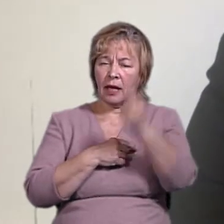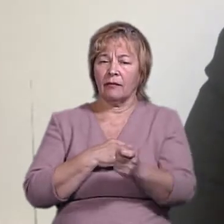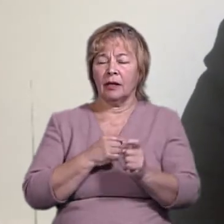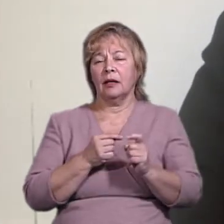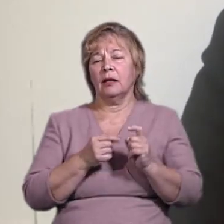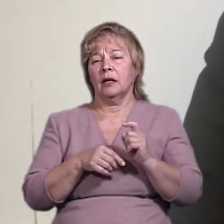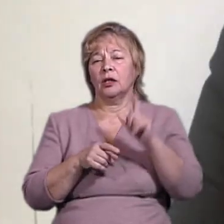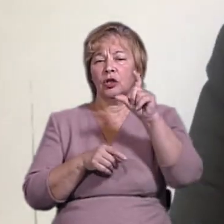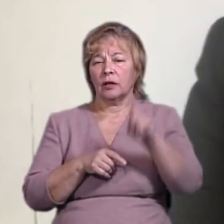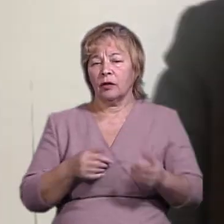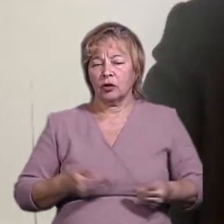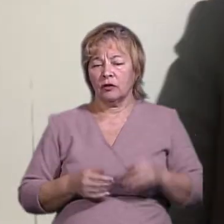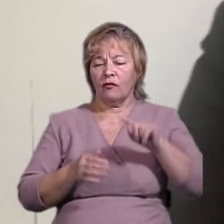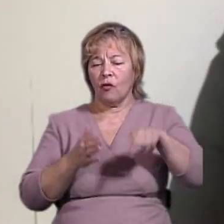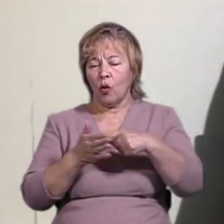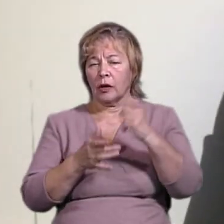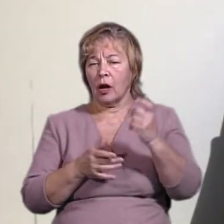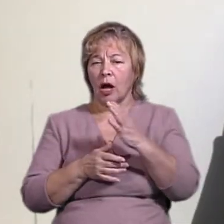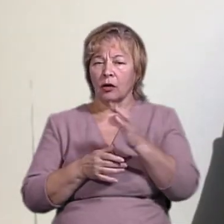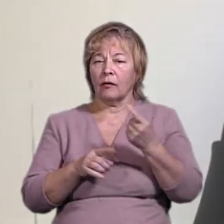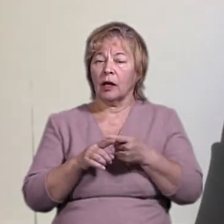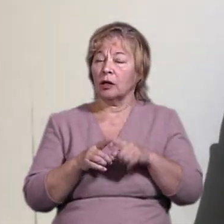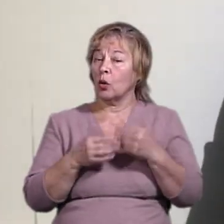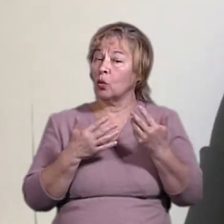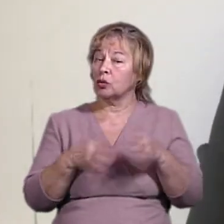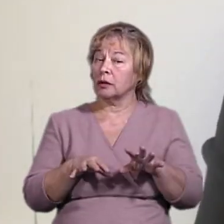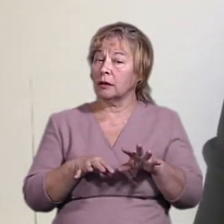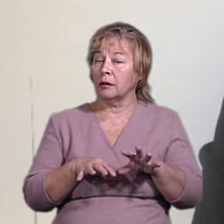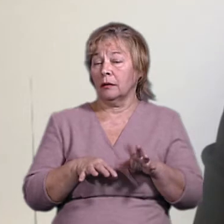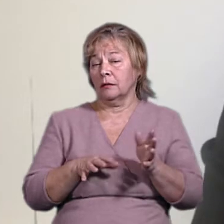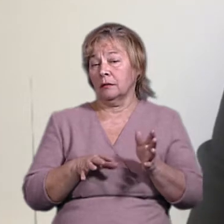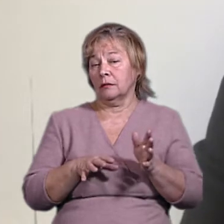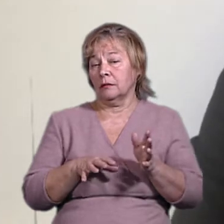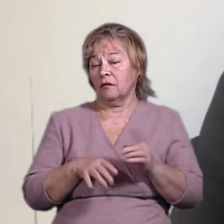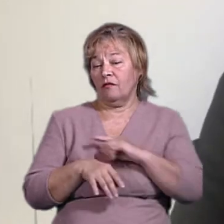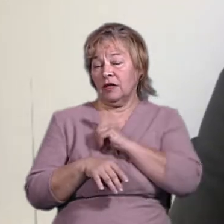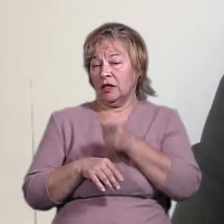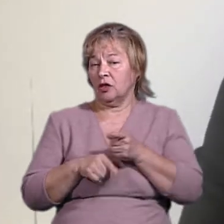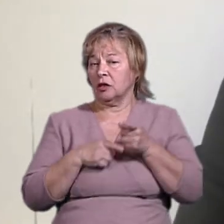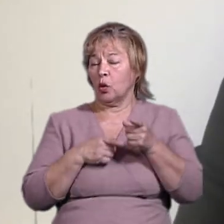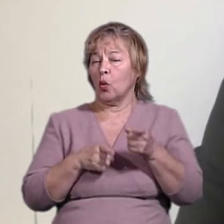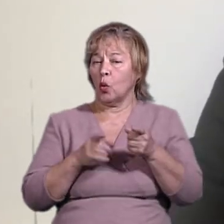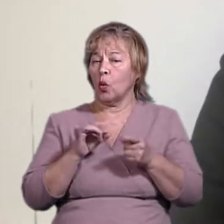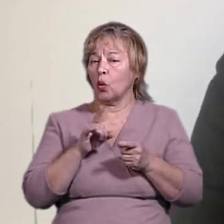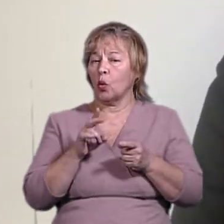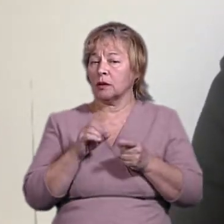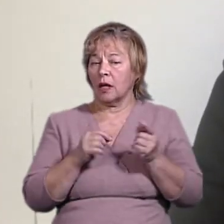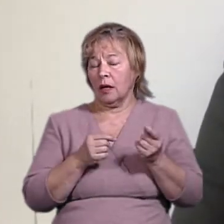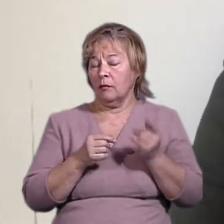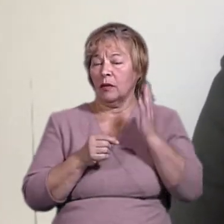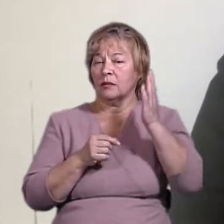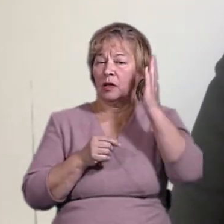того, що людині жити в місті Харкові. Мені здається, що це вже натяк на певні фізичні перспективи